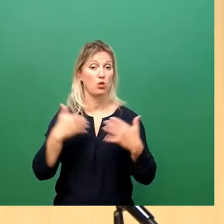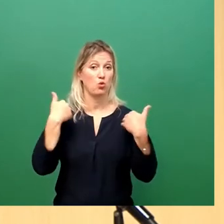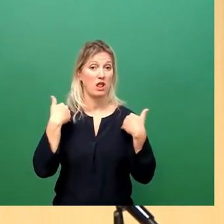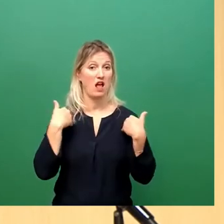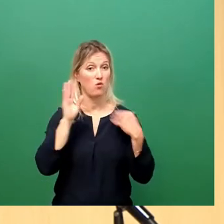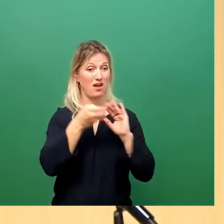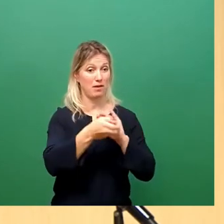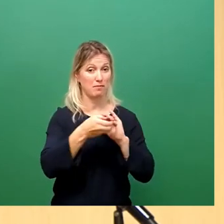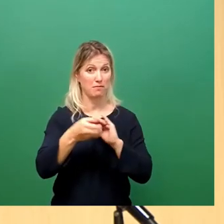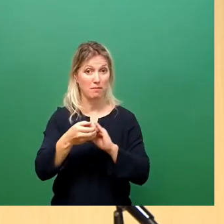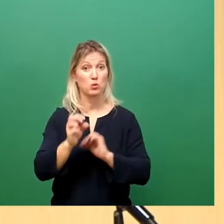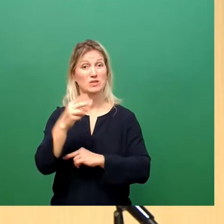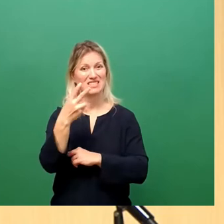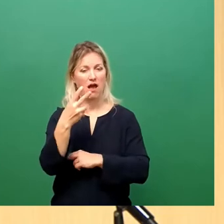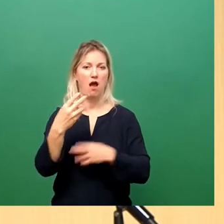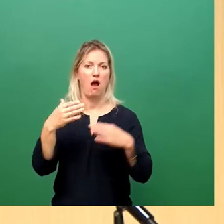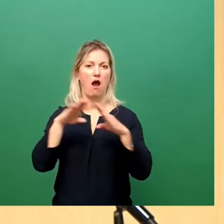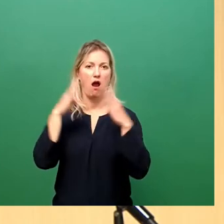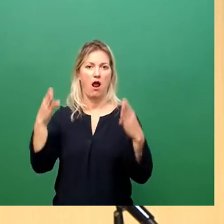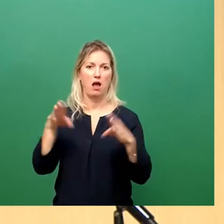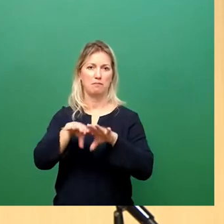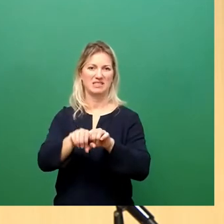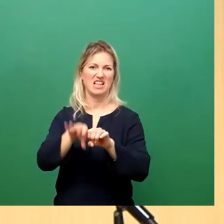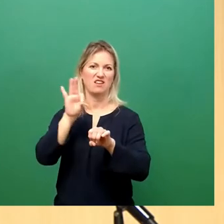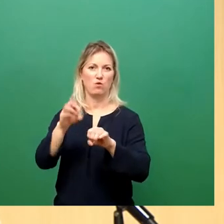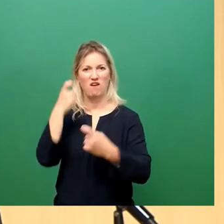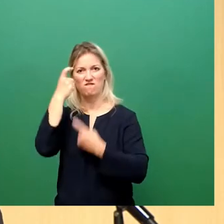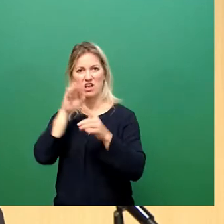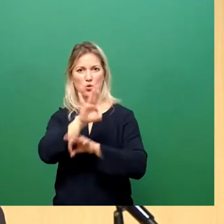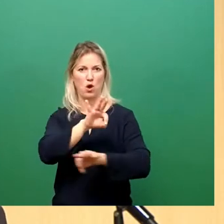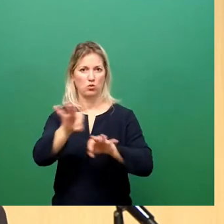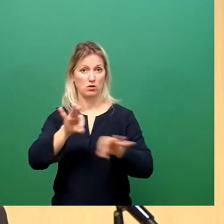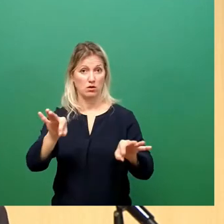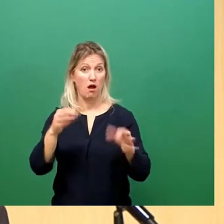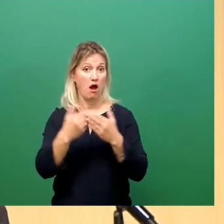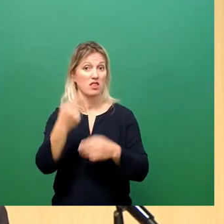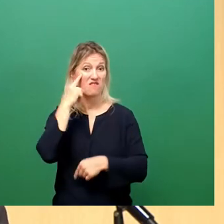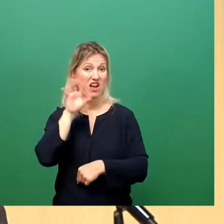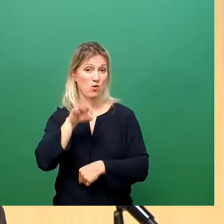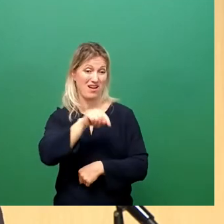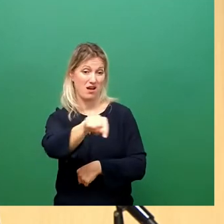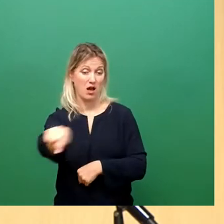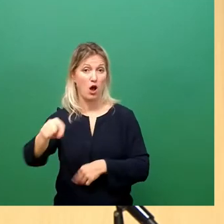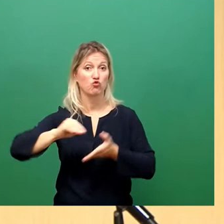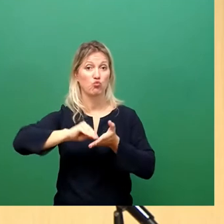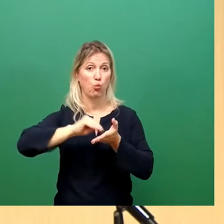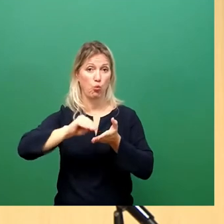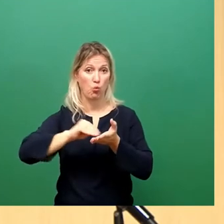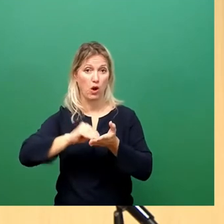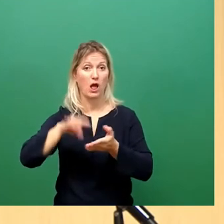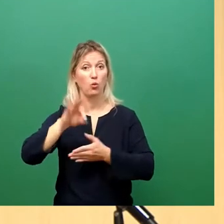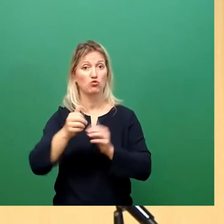belegen mussten. Uns ist völlig bewusst, dass dies für die Schulen und für die Sportvereine